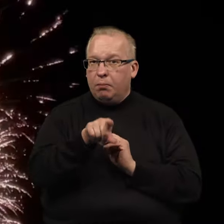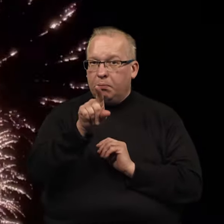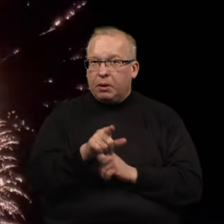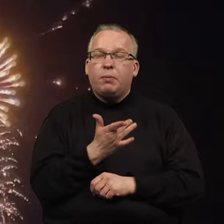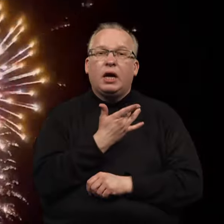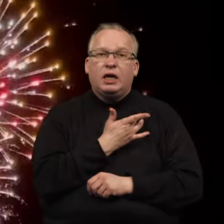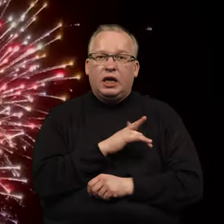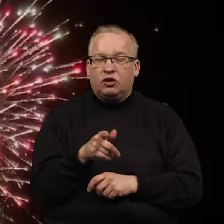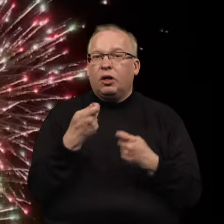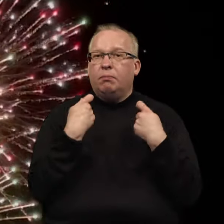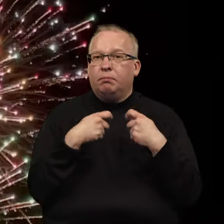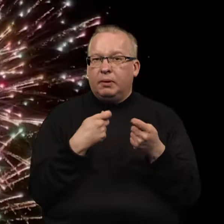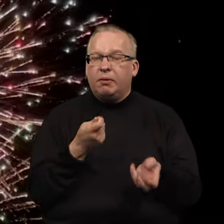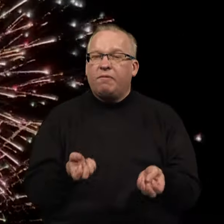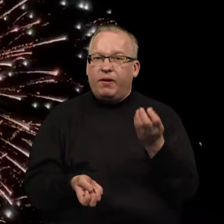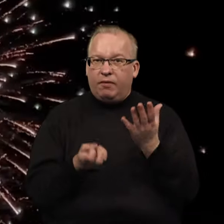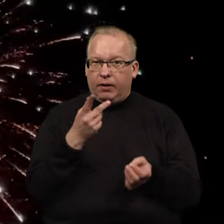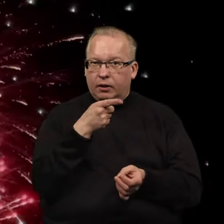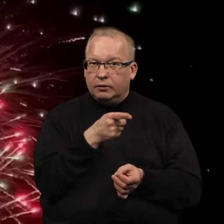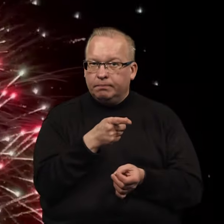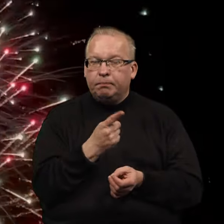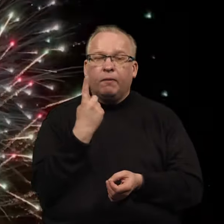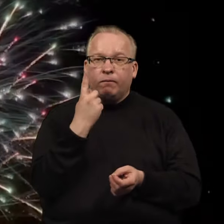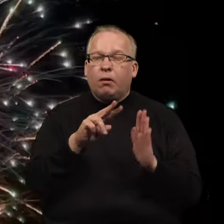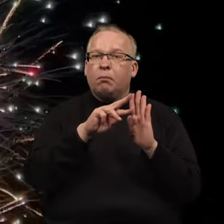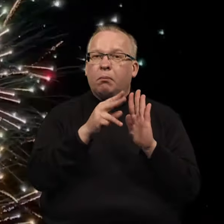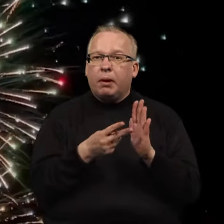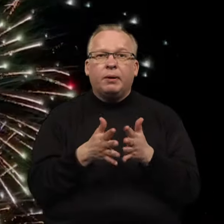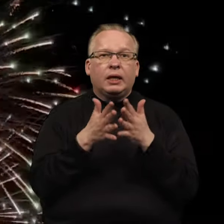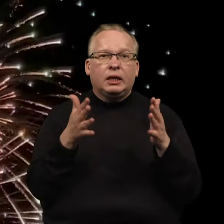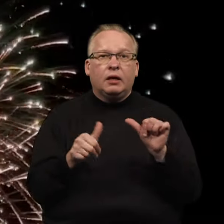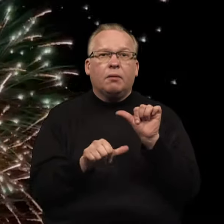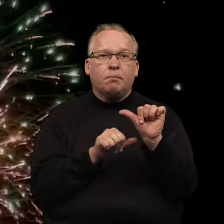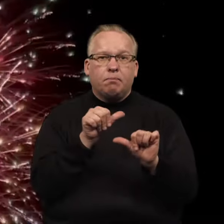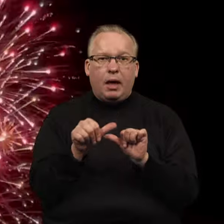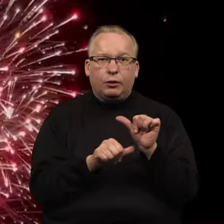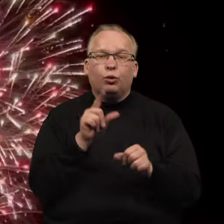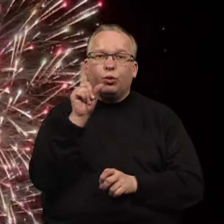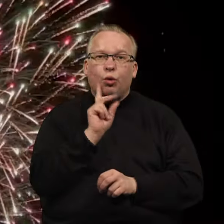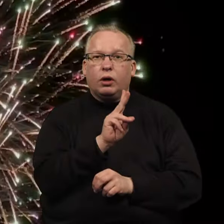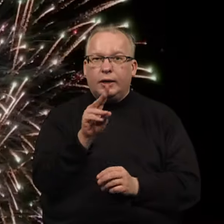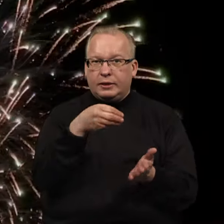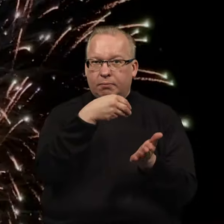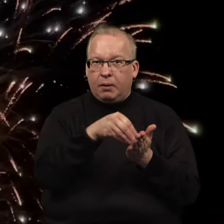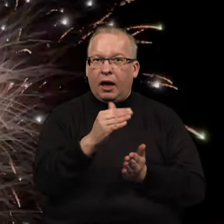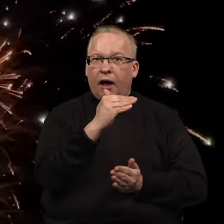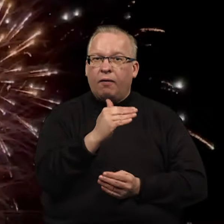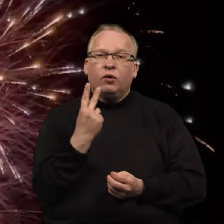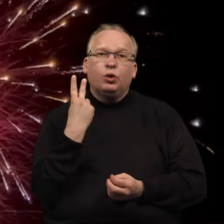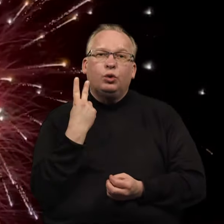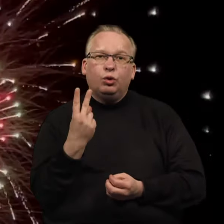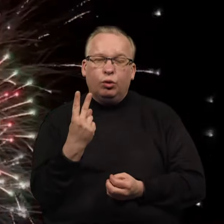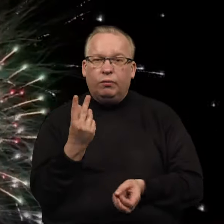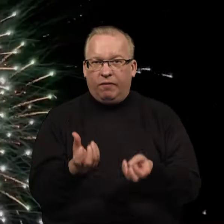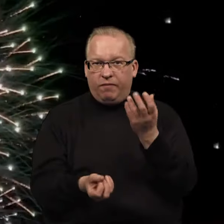griežtinama prekyba fejerverkais. Vienas iš pakeitimų – didinti amžiaus ribą siekiantiems įsigyti F2 kategorijos